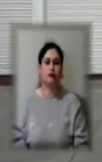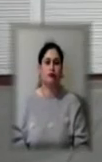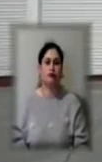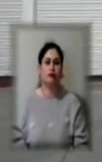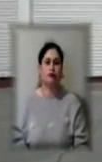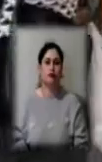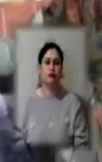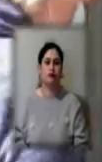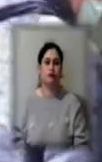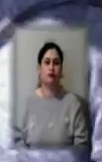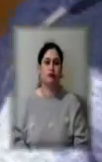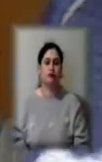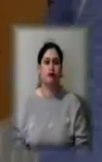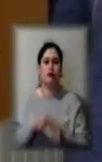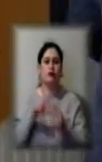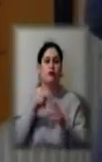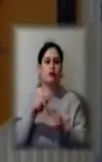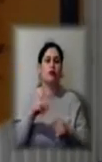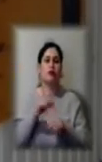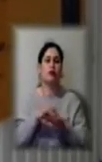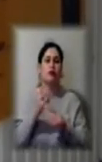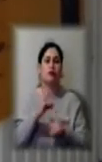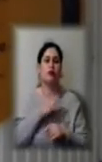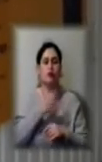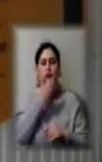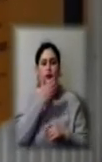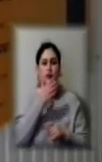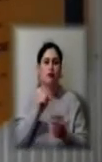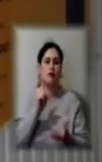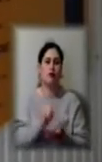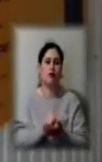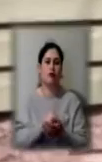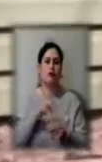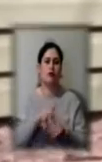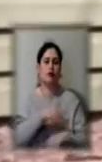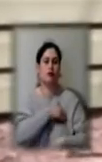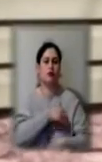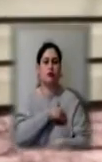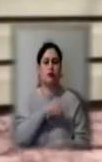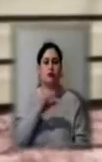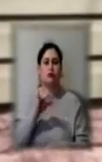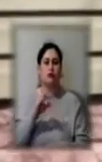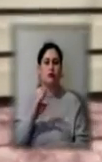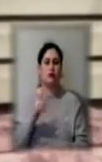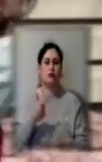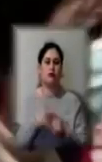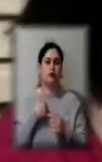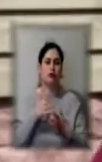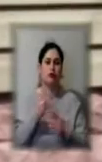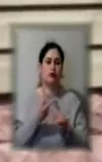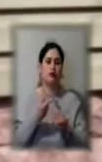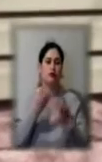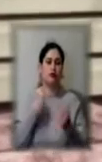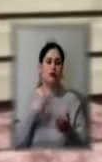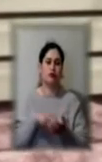Щоб зайти на ринок, потрібно бути в масці і обов'язково пройти температурний скринінг. Я сьогодні лише